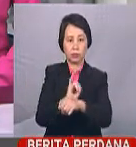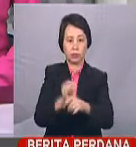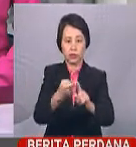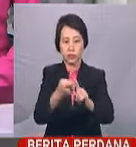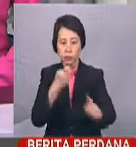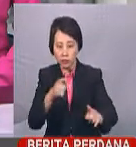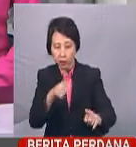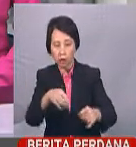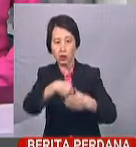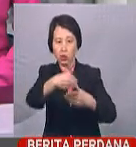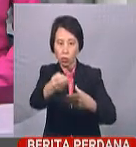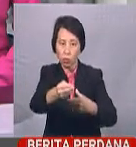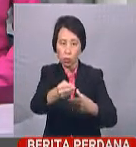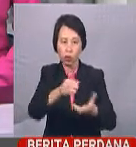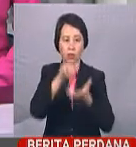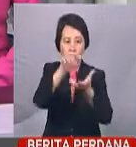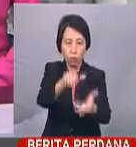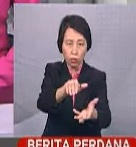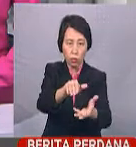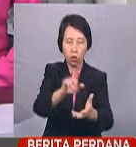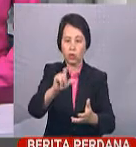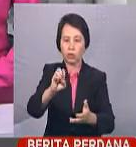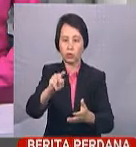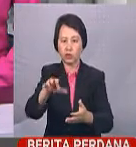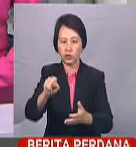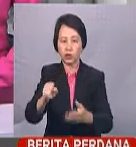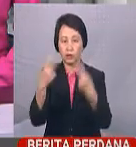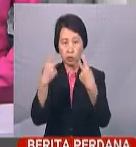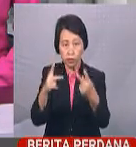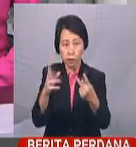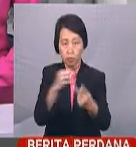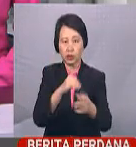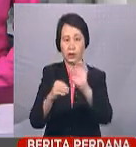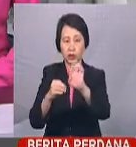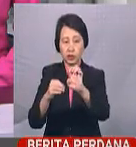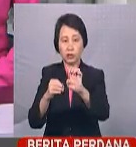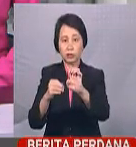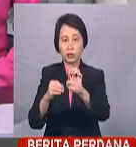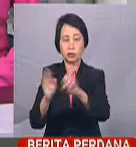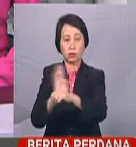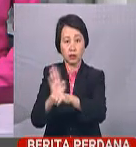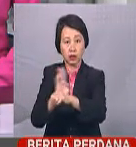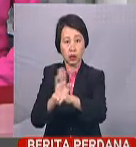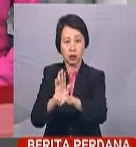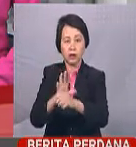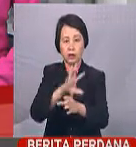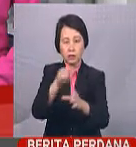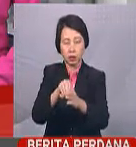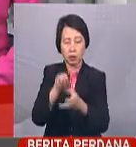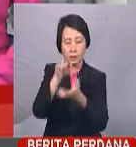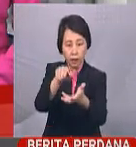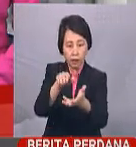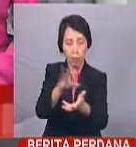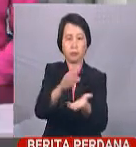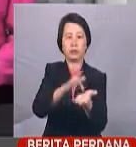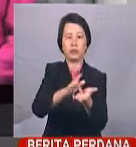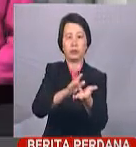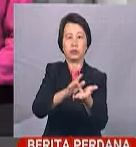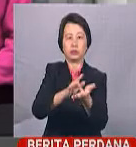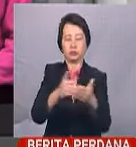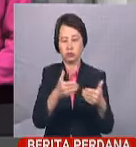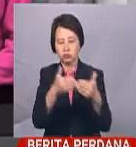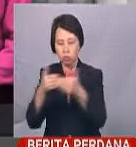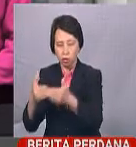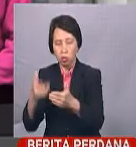terdiri daripada pengeluar, pemborong, logistik, peruncitan dan e-dagang melibatkan sektor bekalan makanan dan perubatan. Pelanjutan